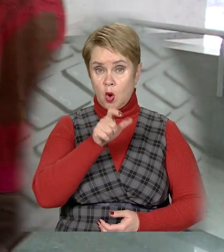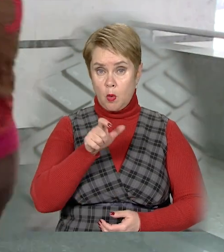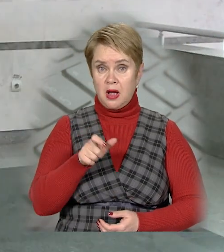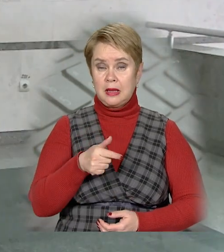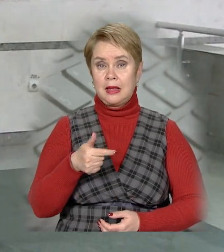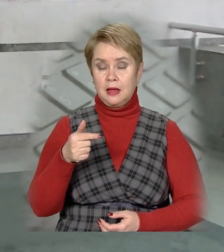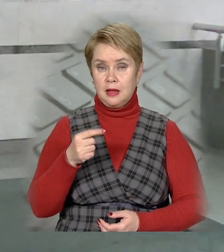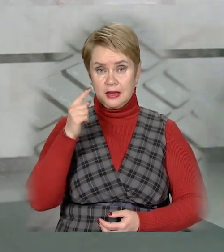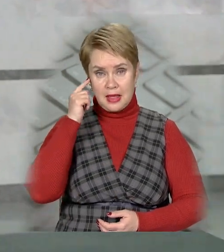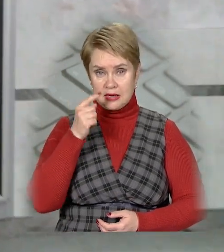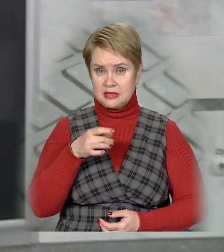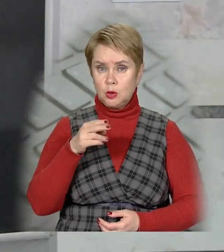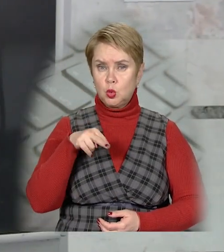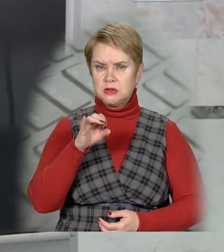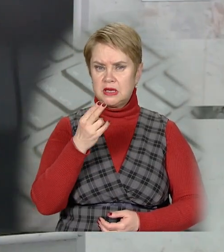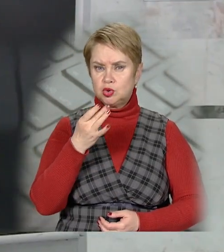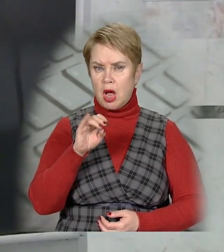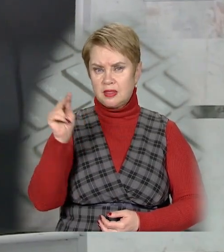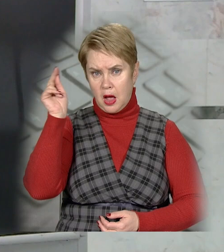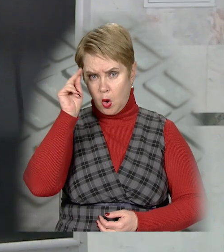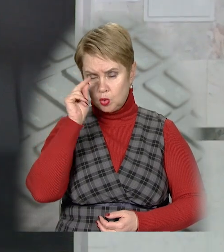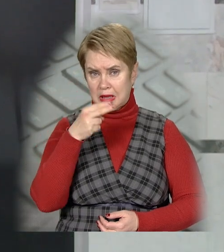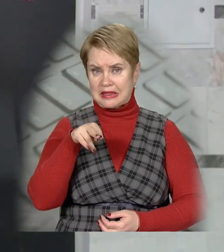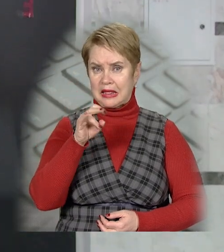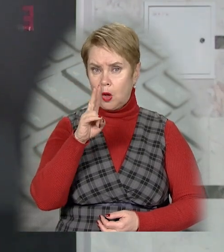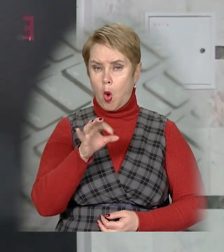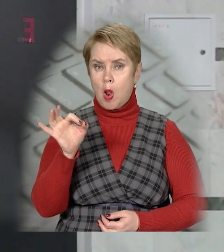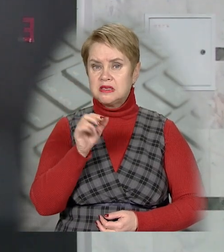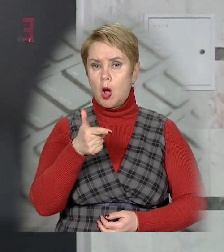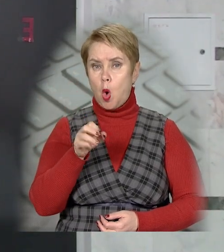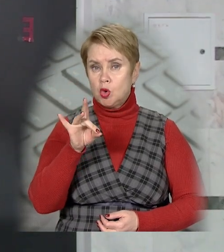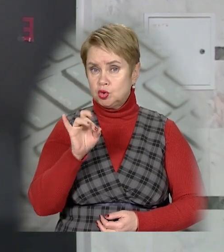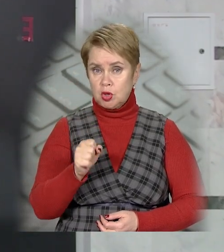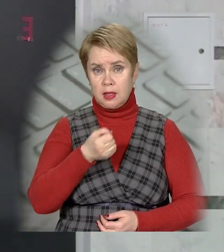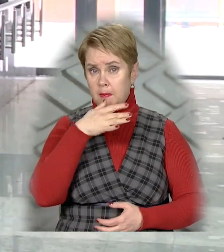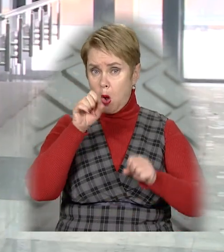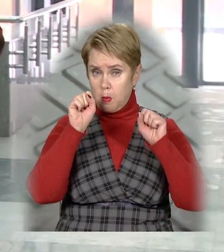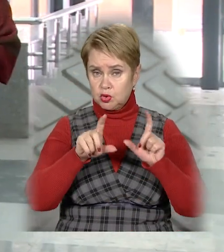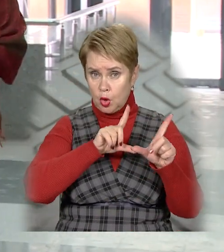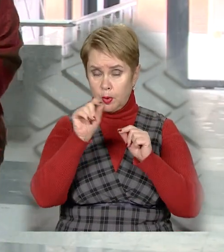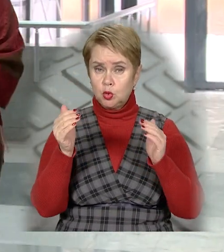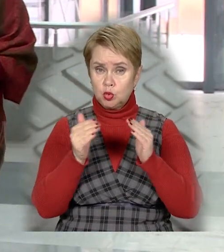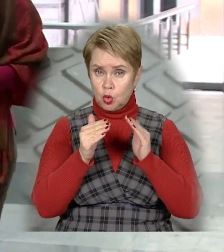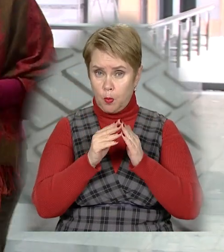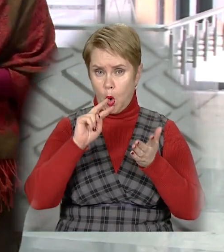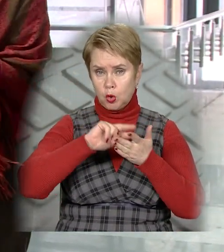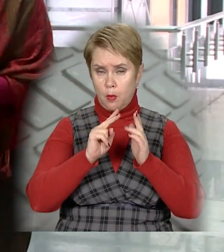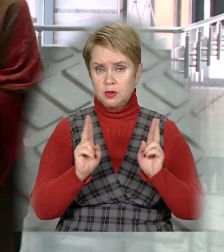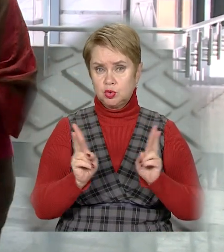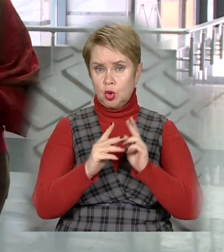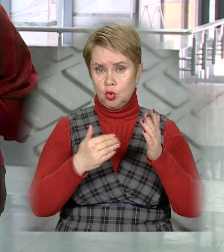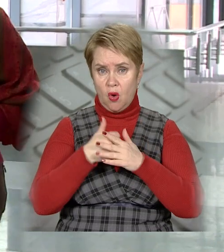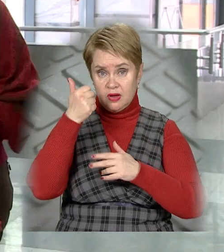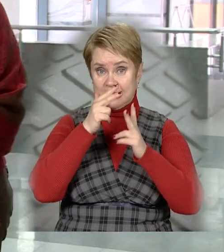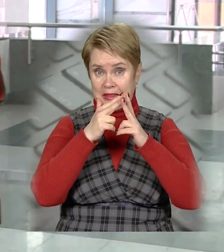Громадянин Китайської Народної Республіки Тунці Аджан навчається у ДНУ імені Олеся Гончара. Немає можливості поїхати додому, тож планує